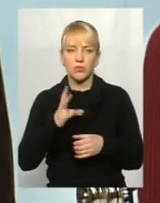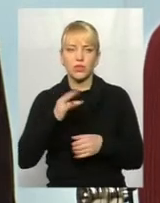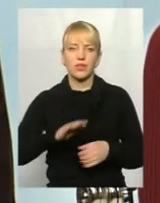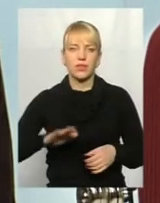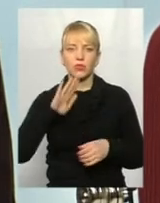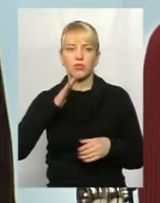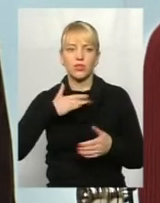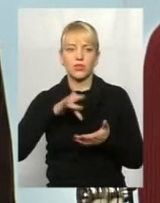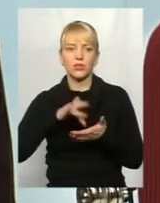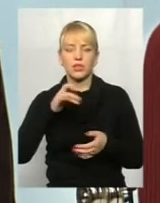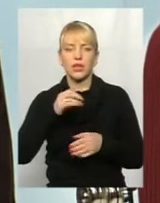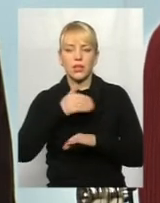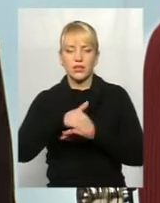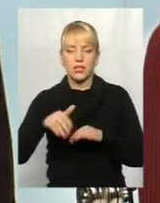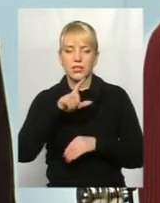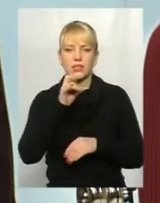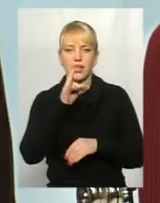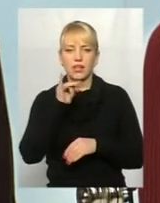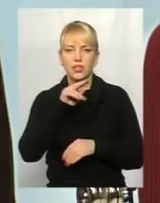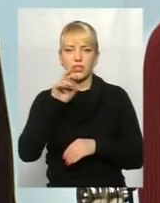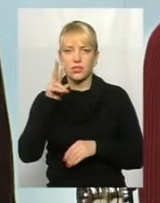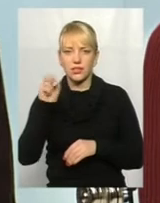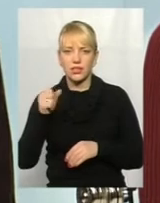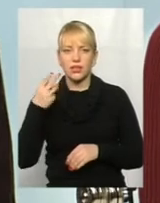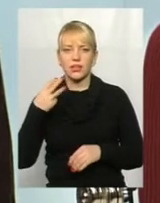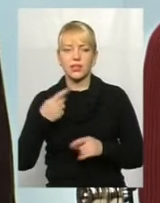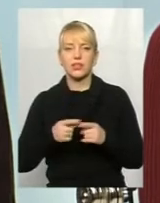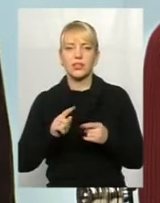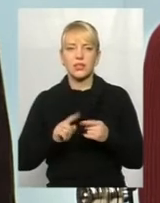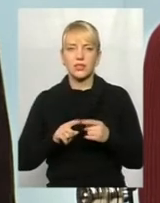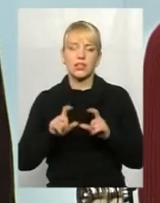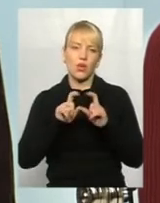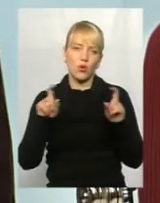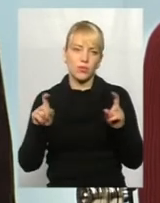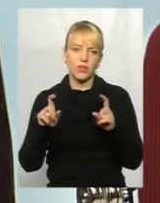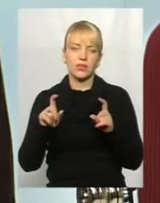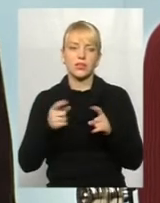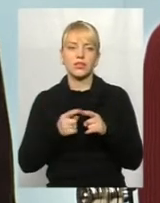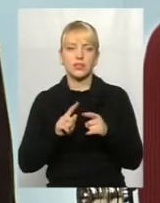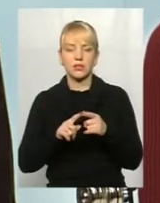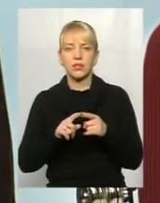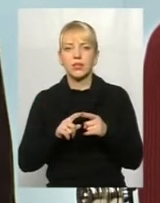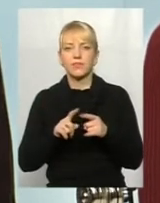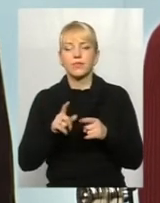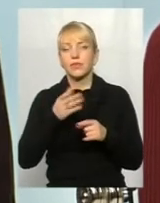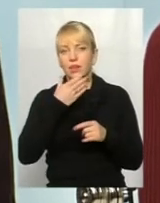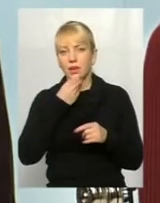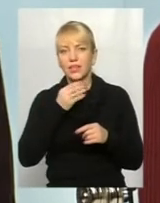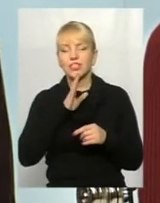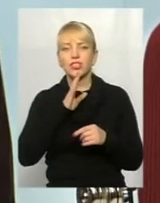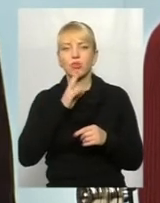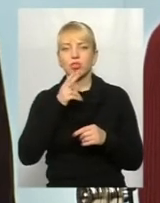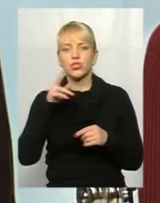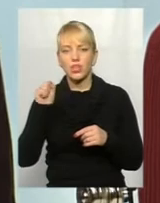нашого центру, ми були на Зарічанській, 30, звичайно, об'єкт зовні стоїть начебто симпатично, і це міжноча консультація, але